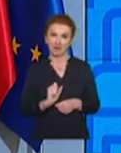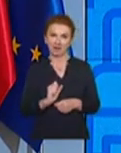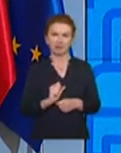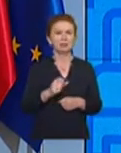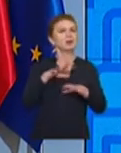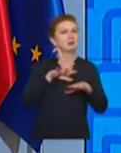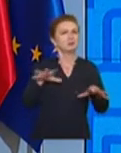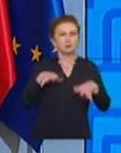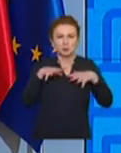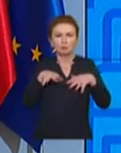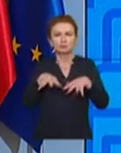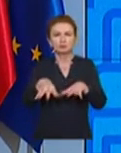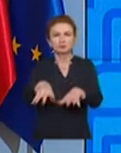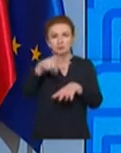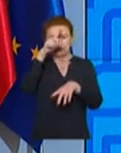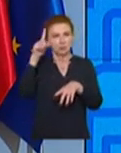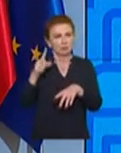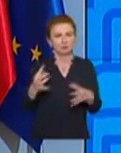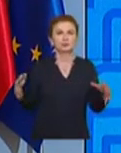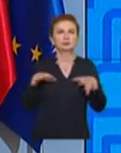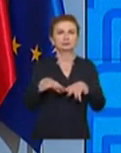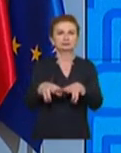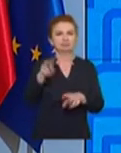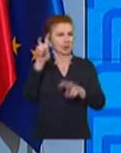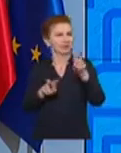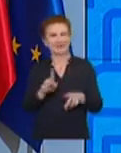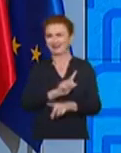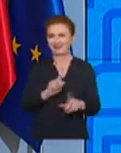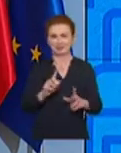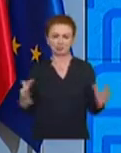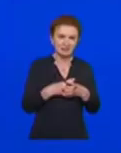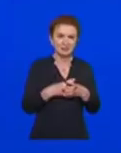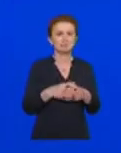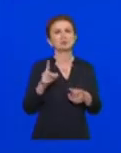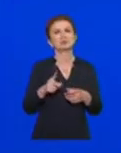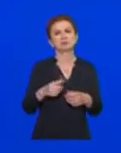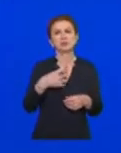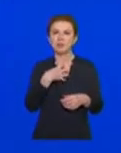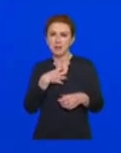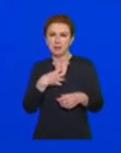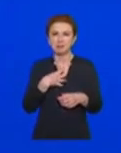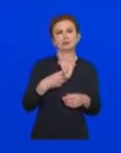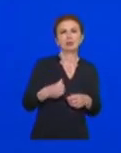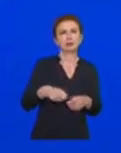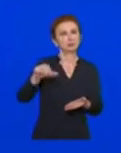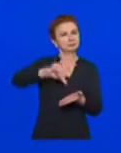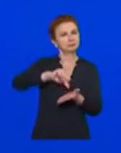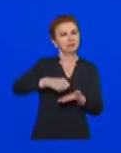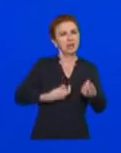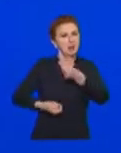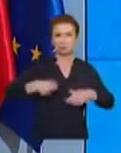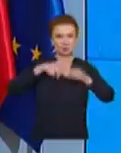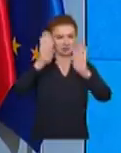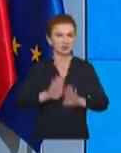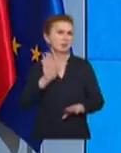gromadząc się tworzymy większe ryzyko zakażenia. Premier przekazał również dobre wiadomości dla branży usługowej. Od 4